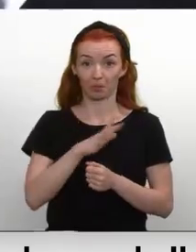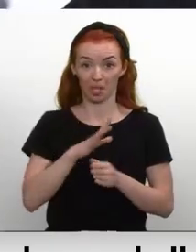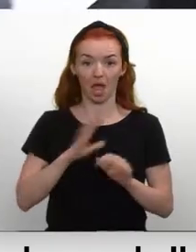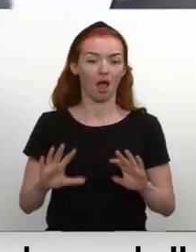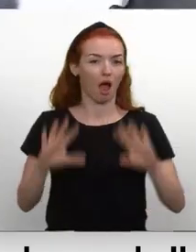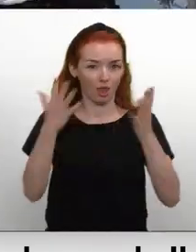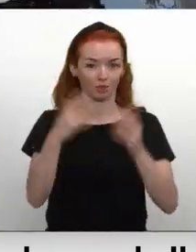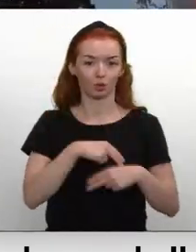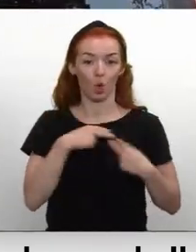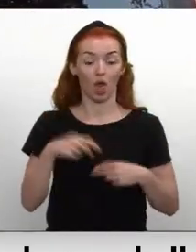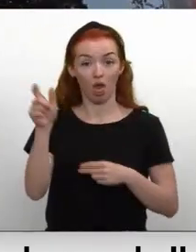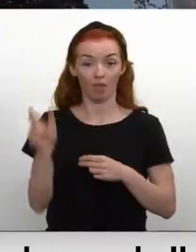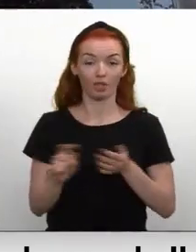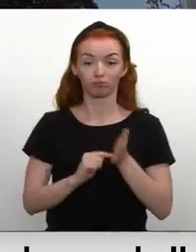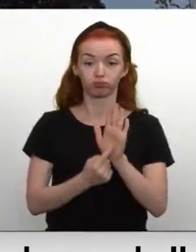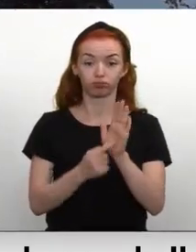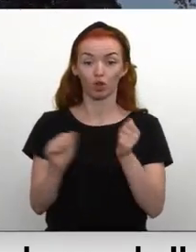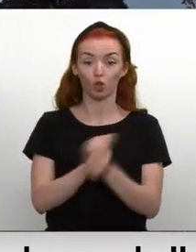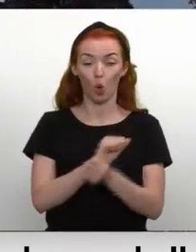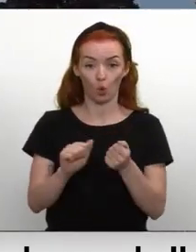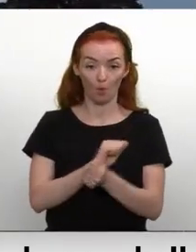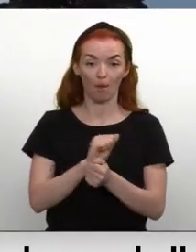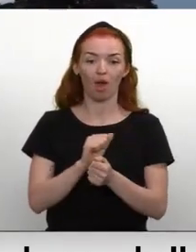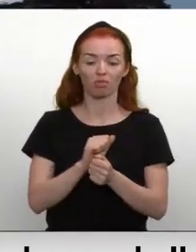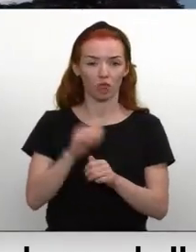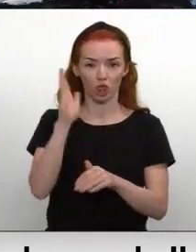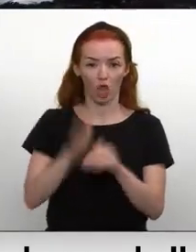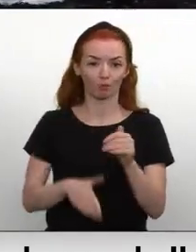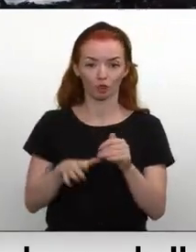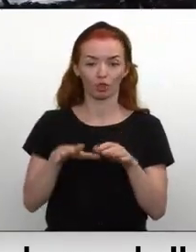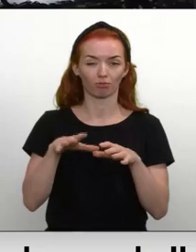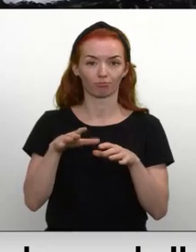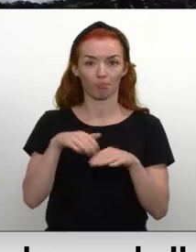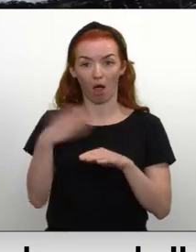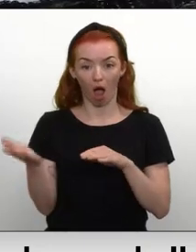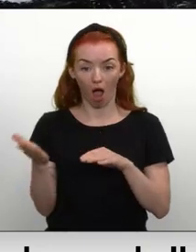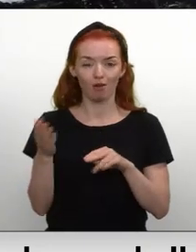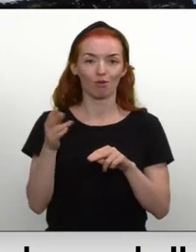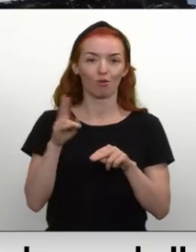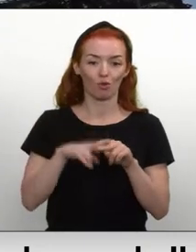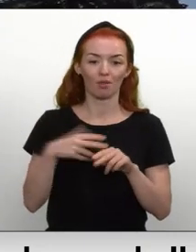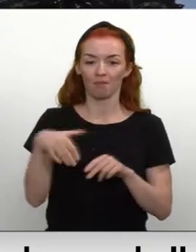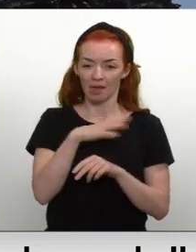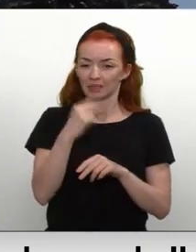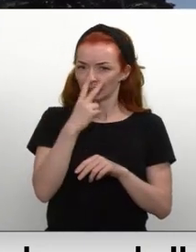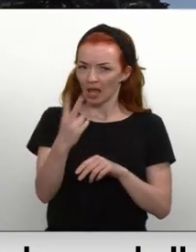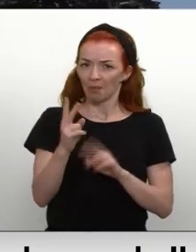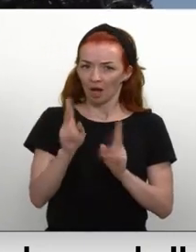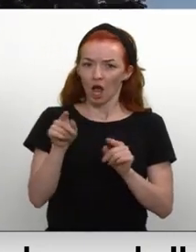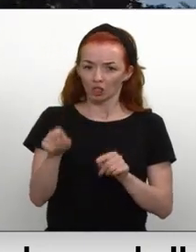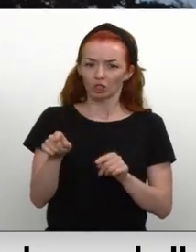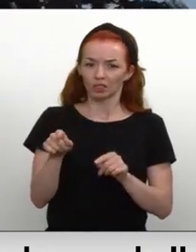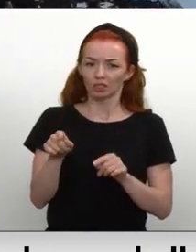kolēģis uzrādīja dokumentu ar izbēgušos termiņu un atiecīgi mēs skatījāmies, kā šis